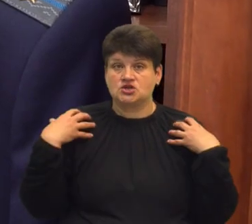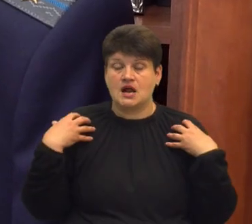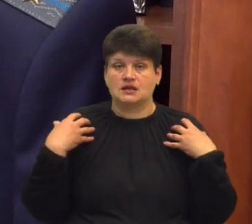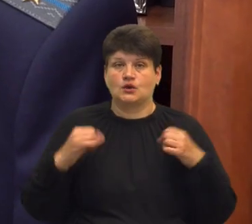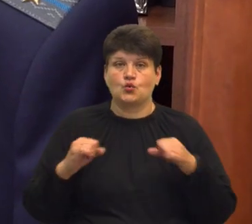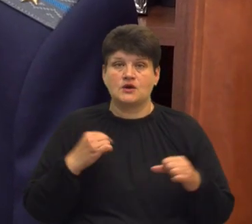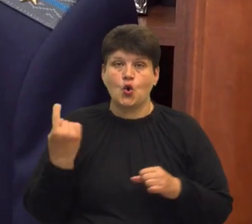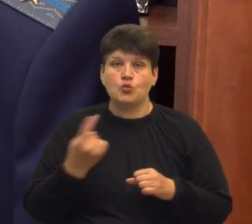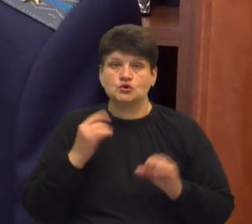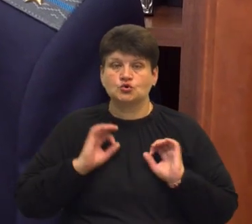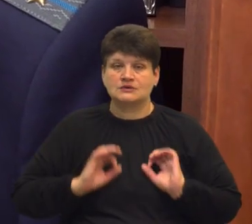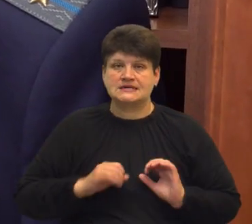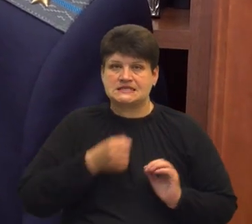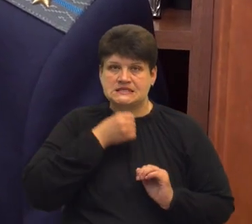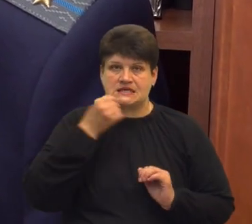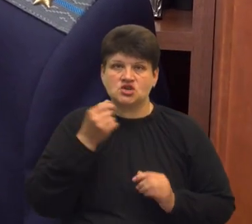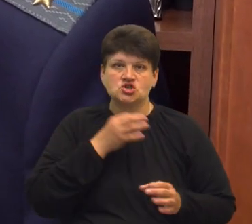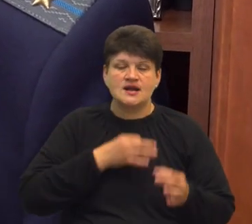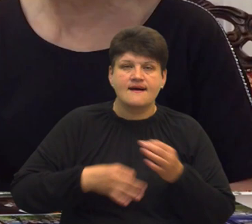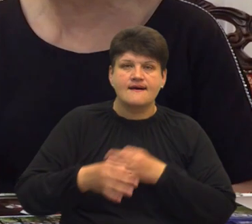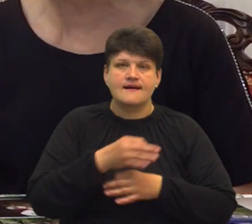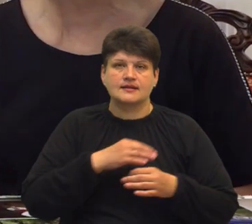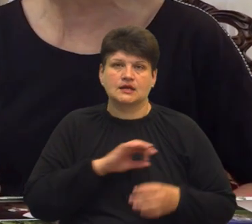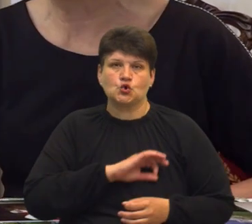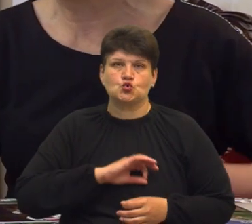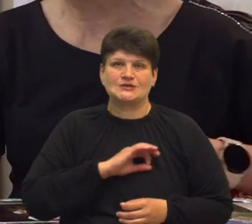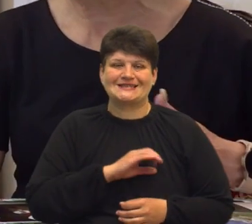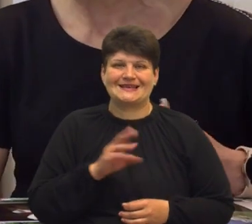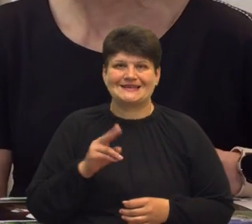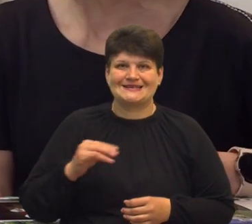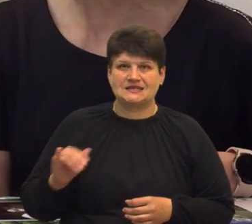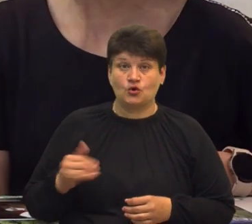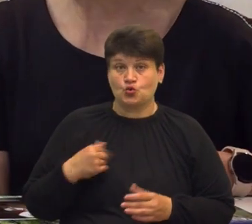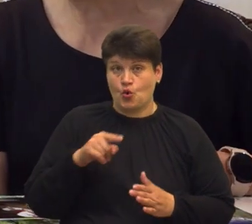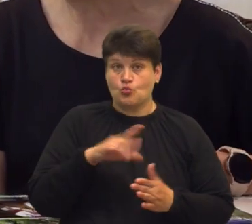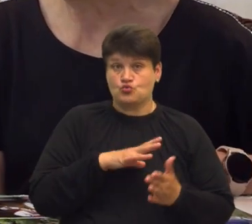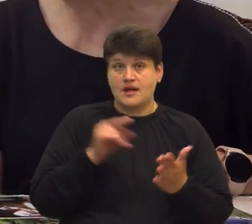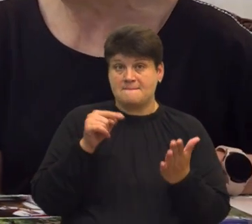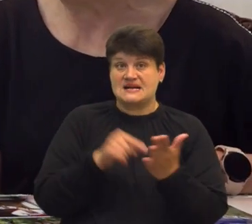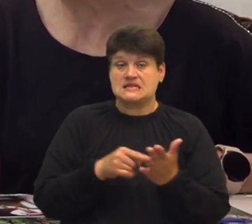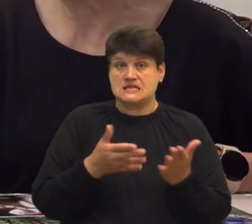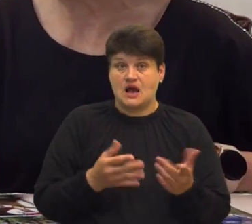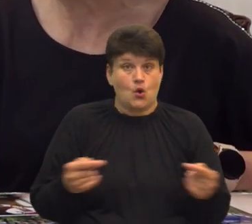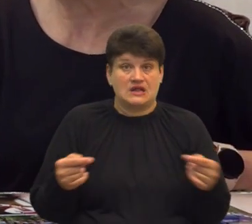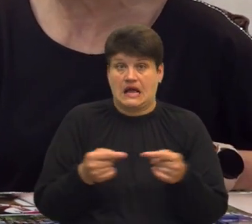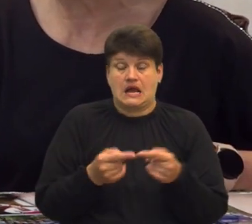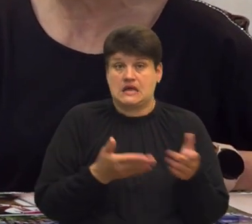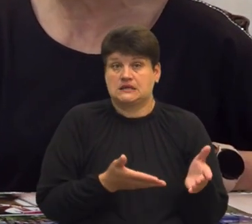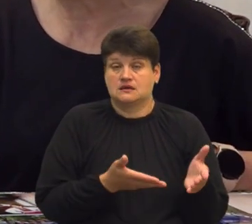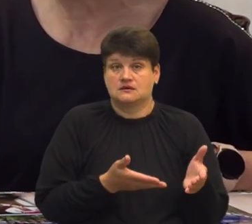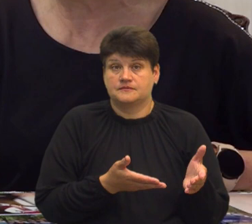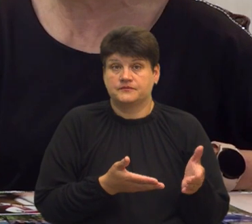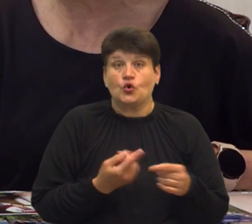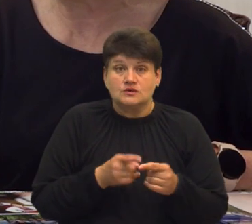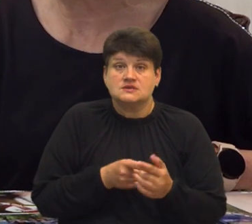прокуратури зі званням старшого радника юстиції. У нього якась мета була конкретно. Це він до